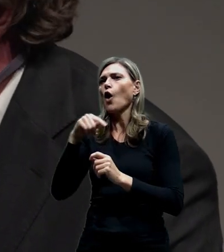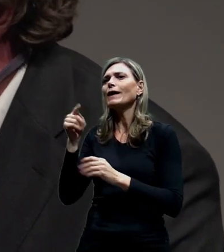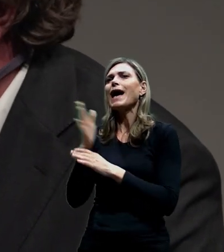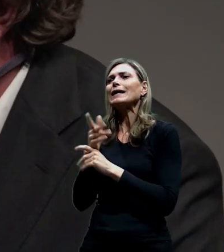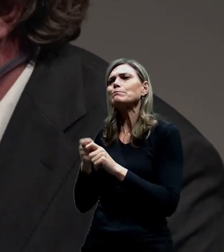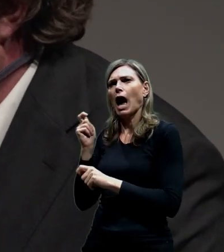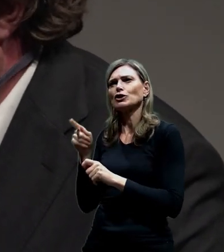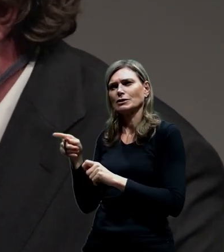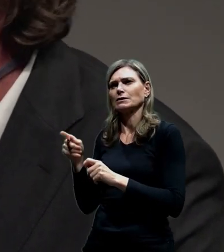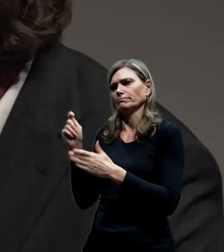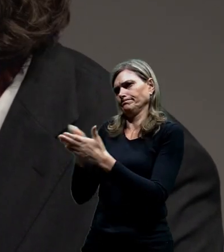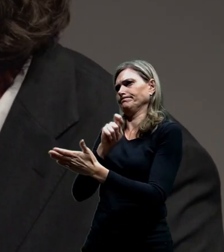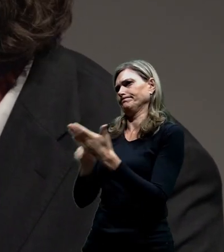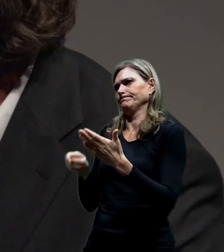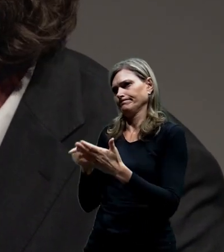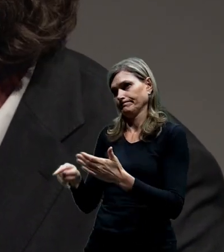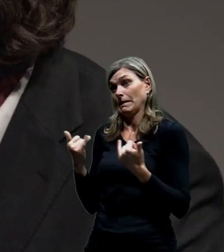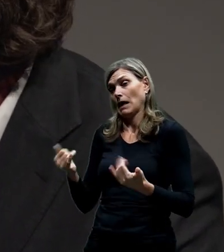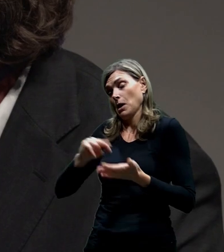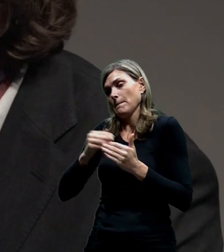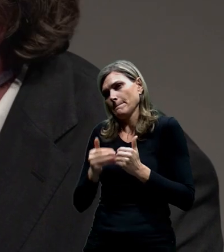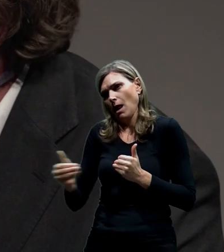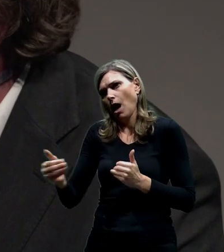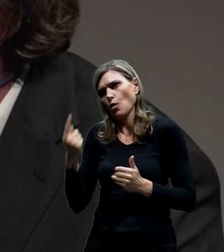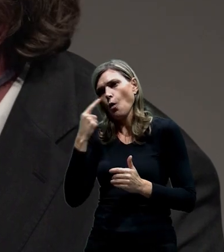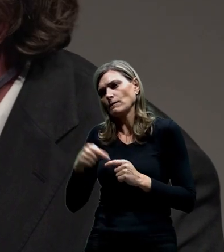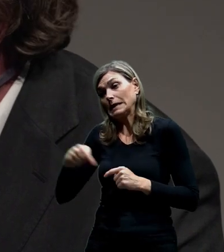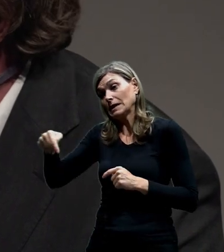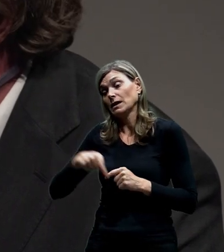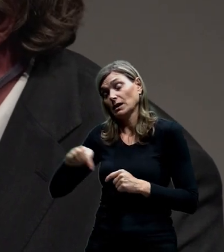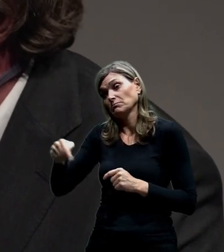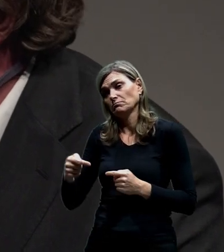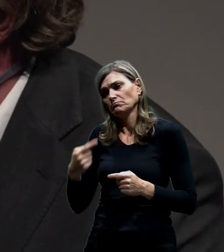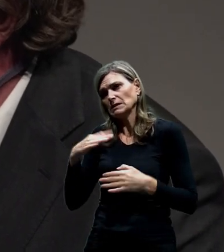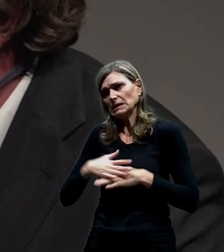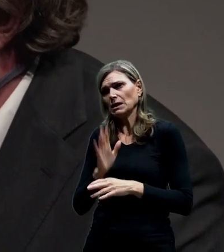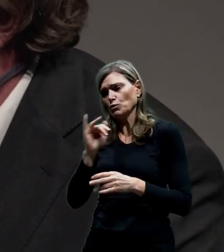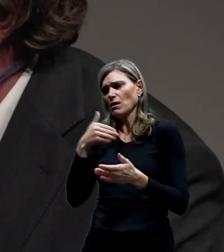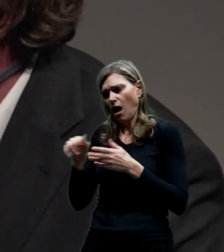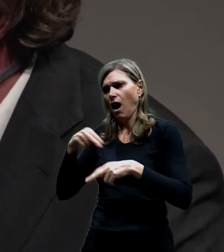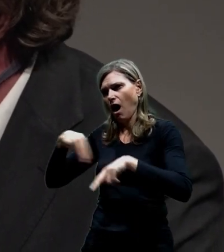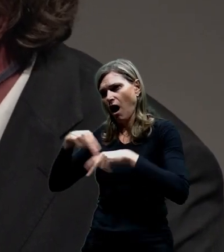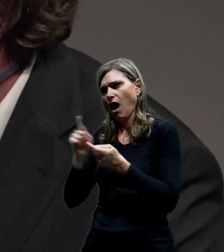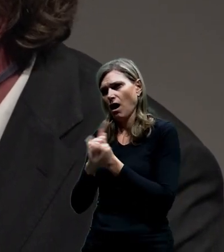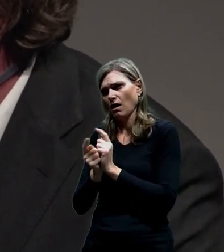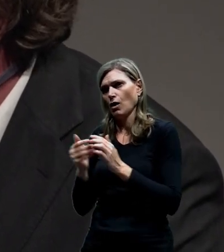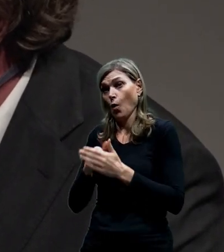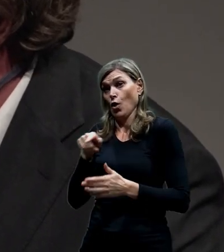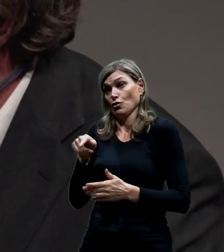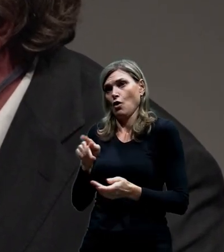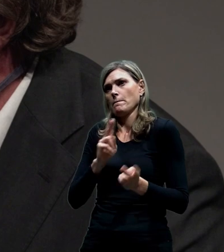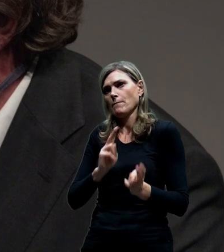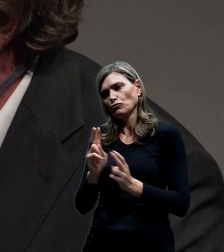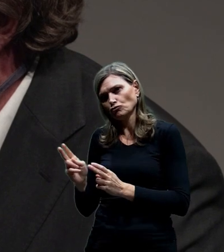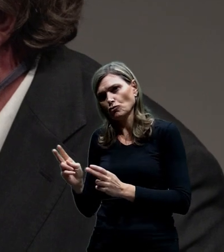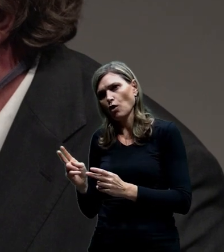A to je dneska v běhu a budeme o tom jistě v nejbližší době komunikovat. To jsou úpravy, které by mohly